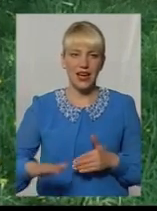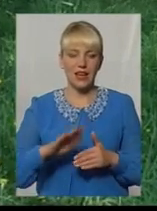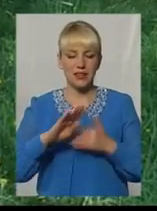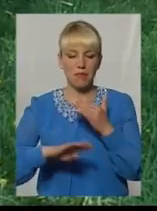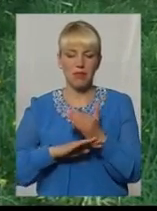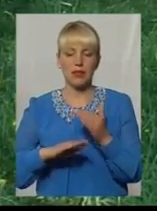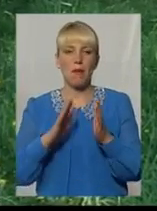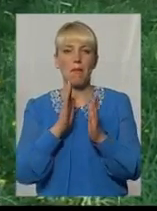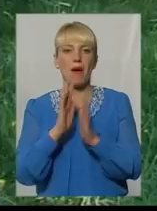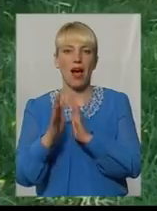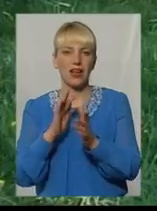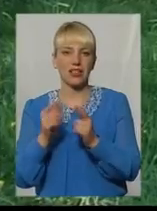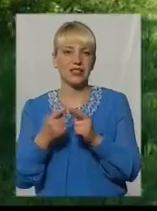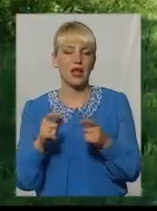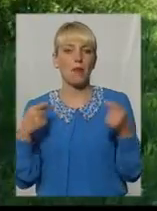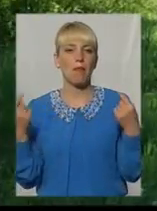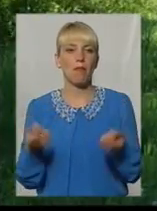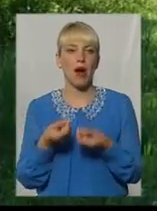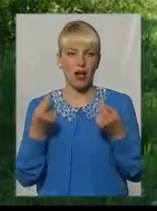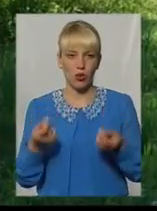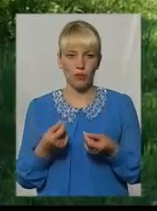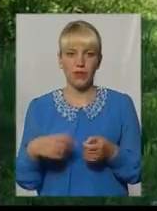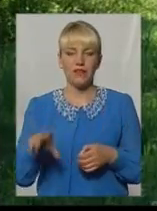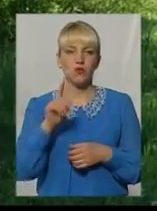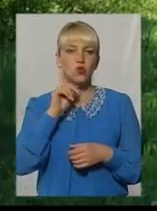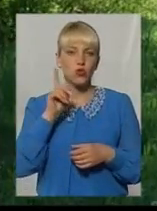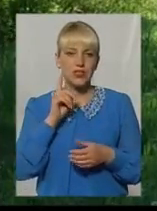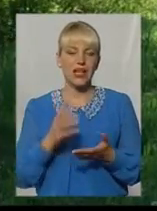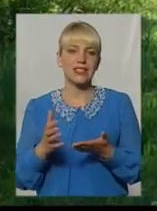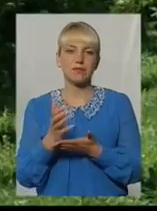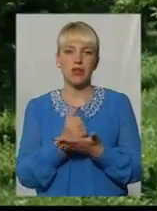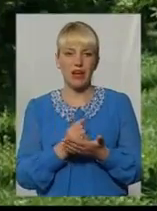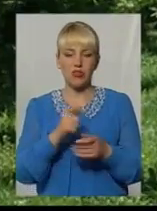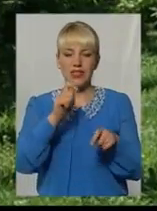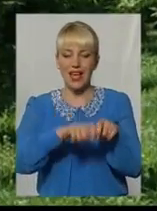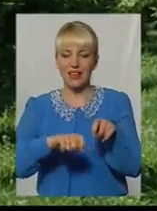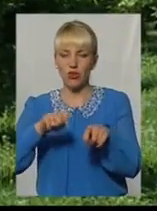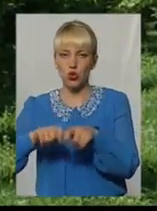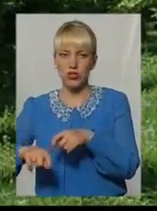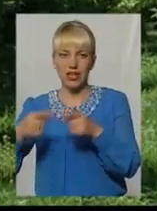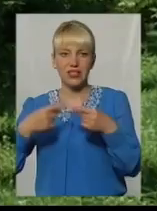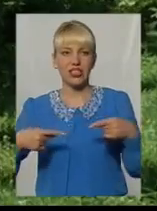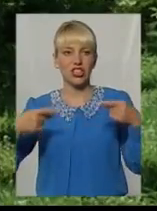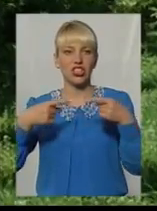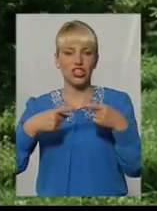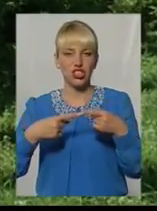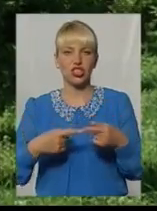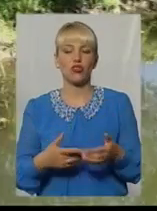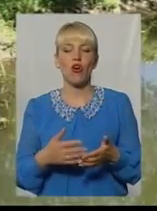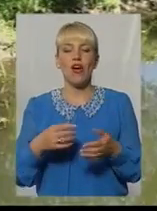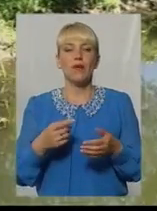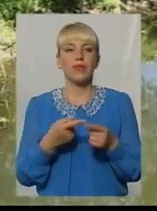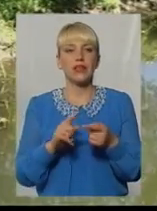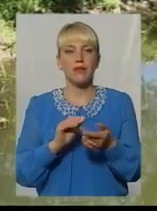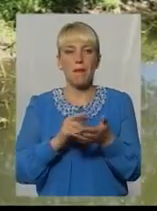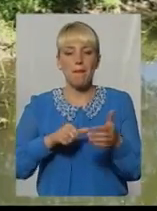гектарів, і це дуже мало. Усю зелень збираються інвентаризувати та чітко визначити межі зелених зон, аби в